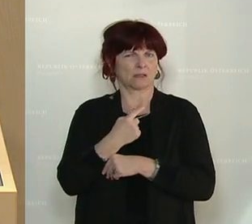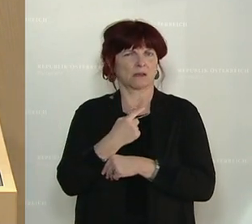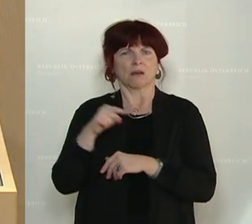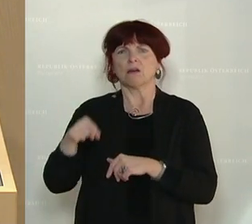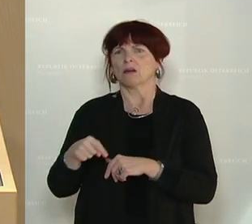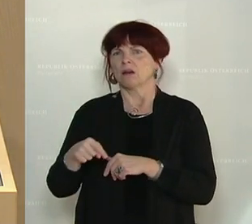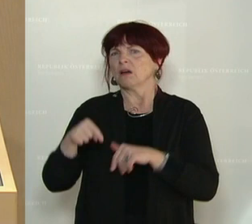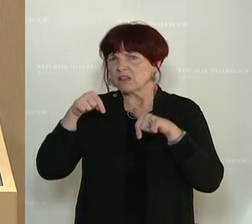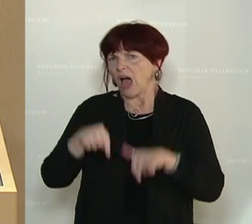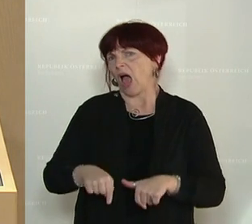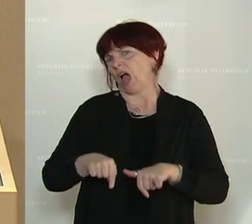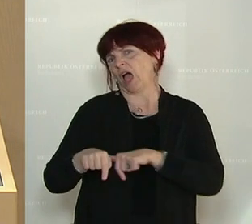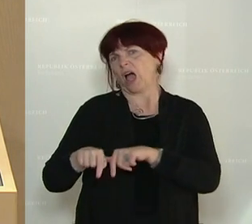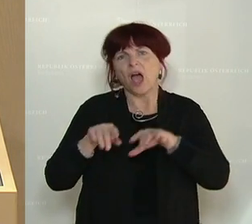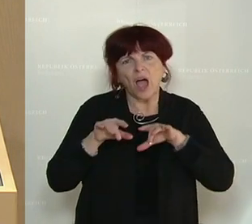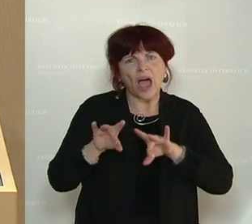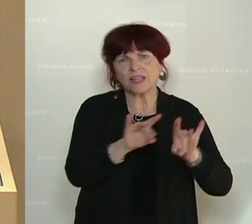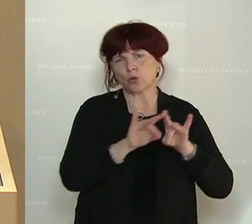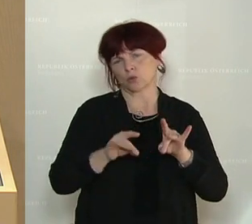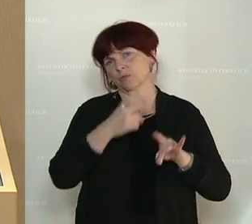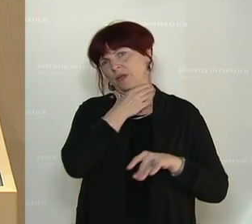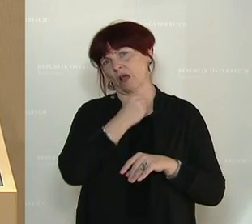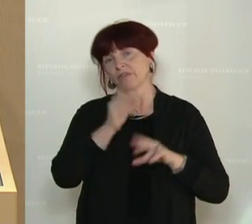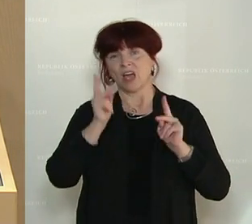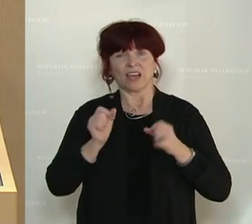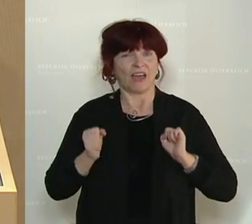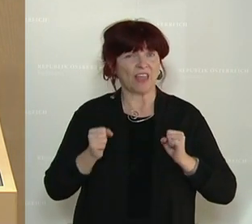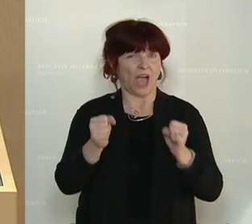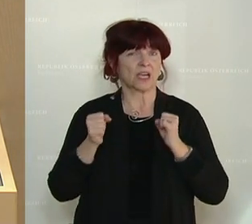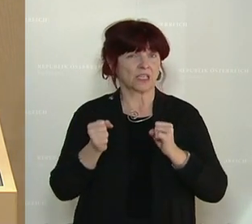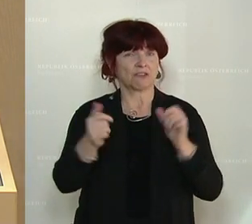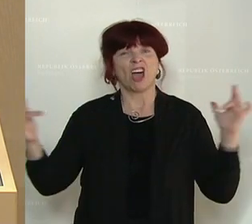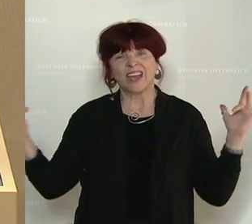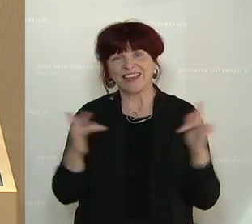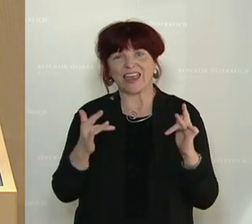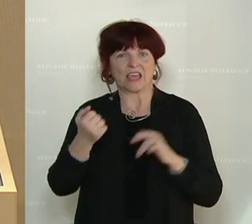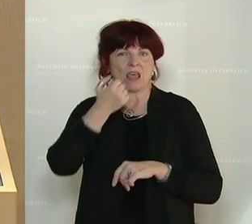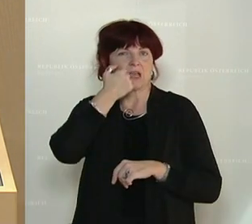uns hier im Parlament ergibt, damit wir aktiv vorgehen können gegen Extremismus.